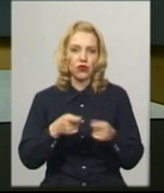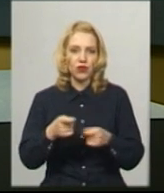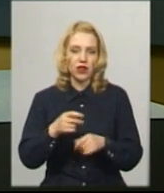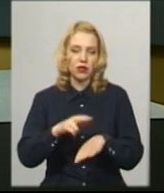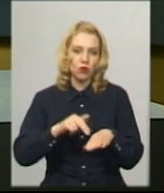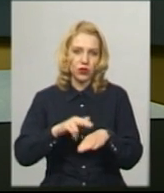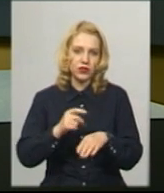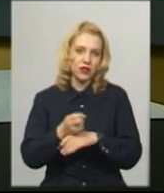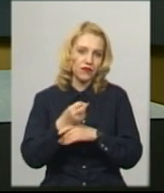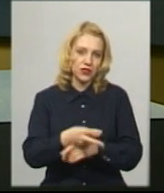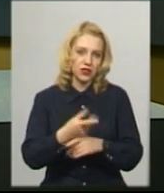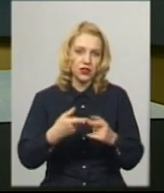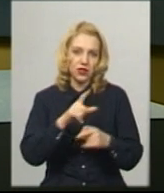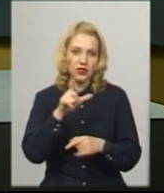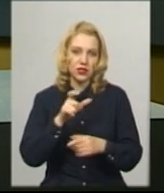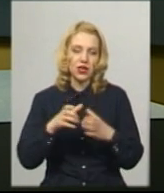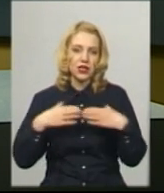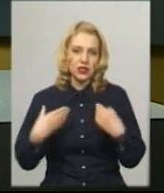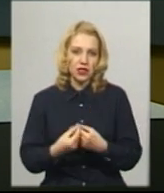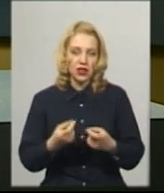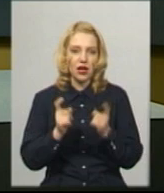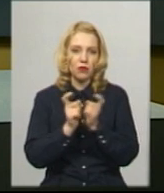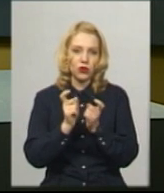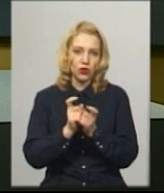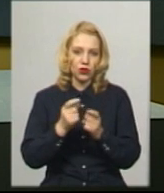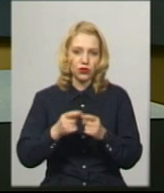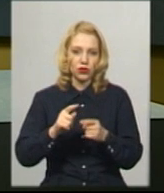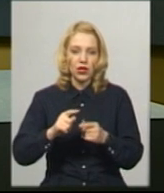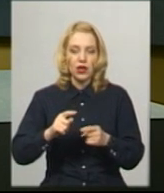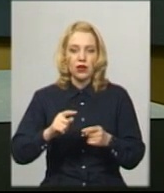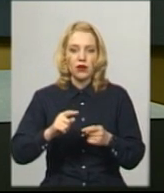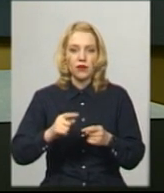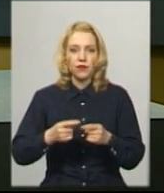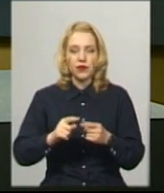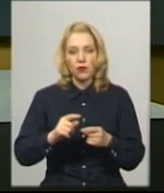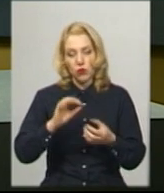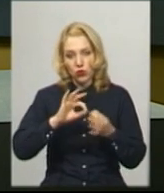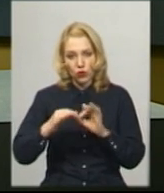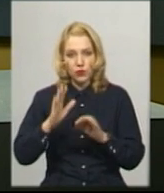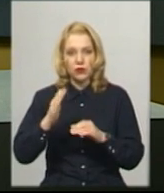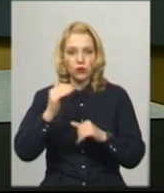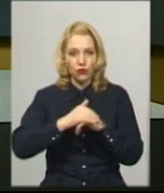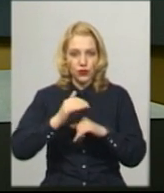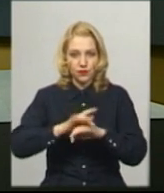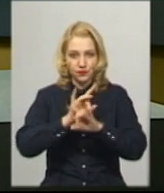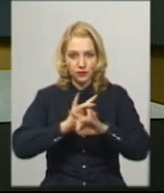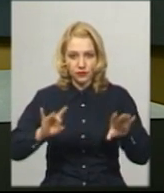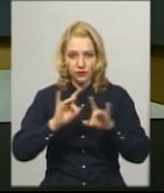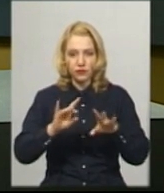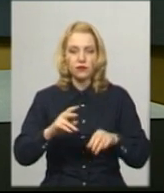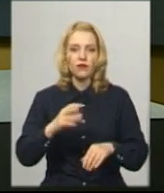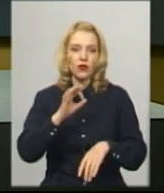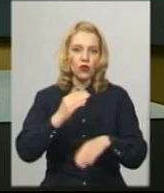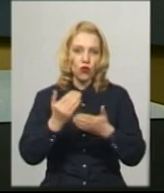виселити їх із села. Подробиці конфлікту дізнавалася Неля Шпула, котра готує сюжет до нашого випуску новин о 20